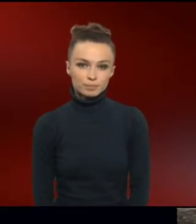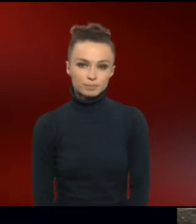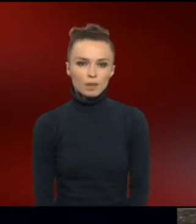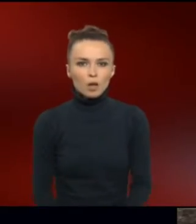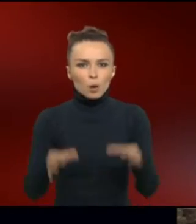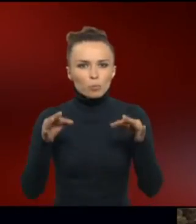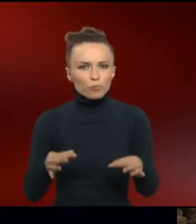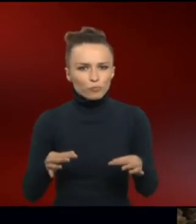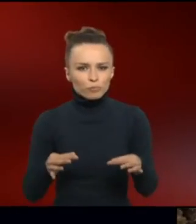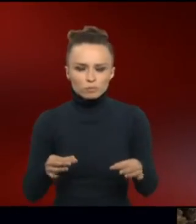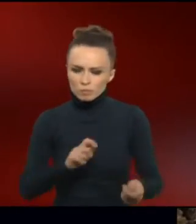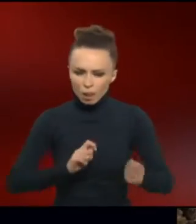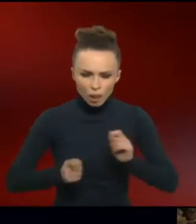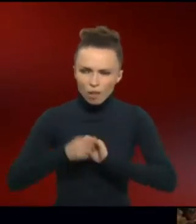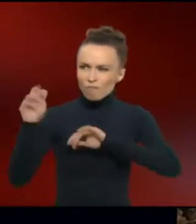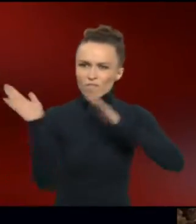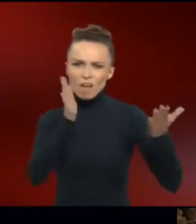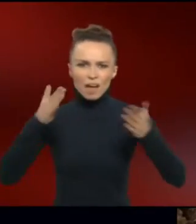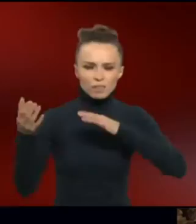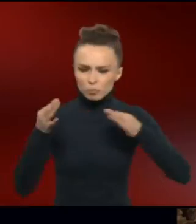Plötzlich ändert sich das Wetter.